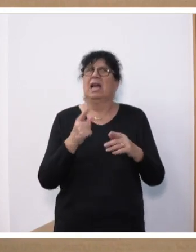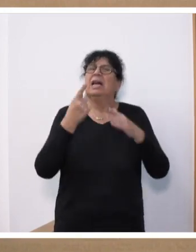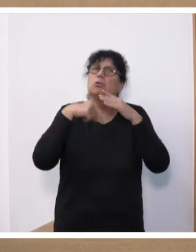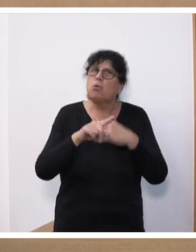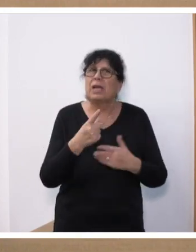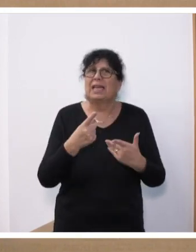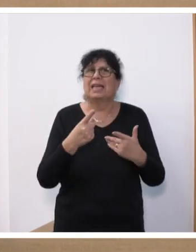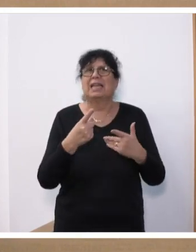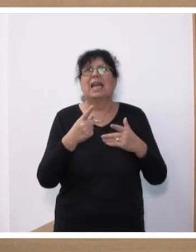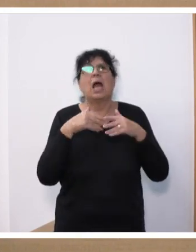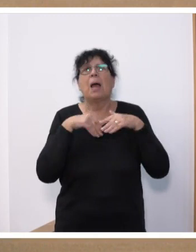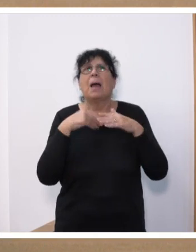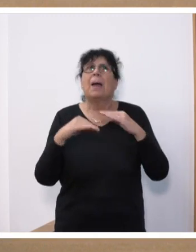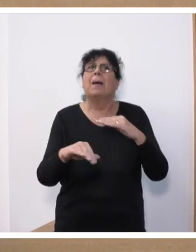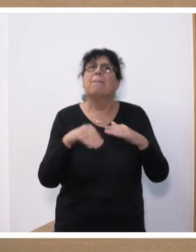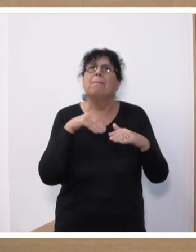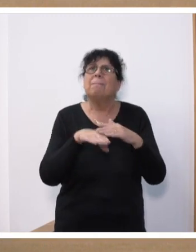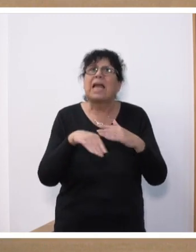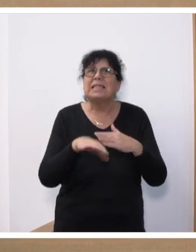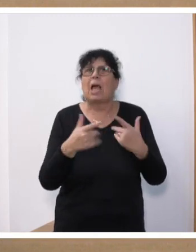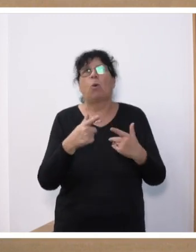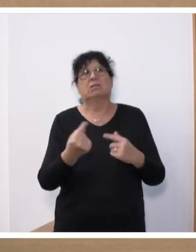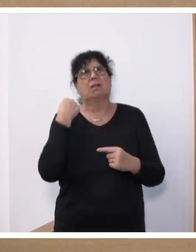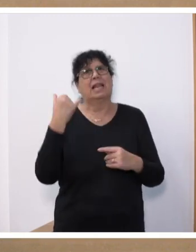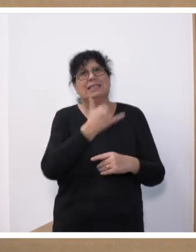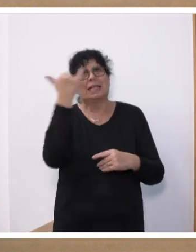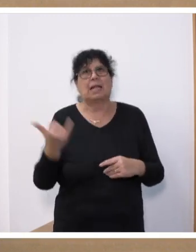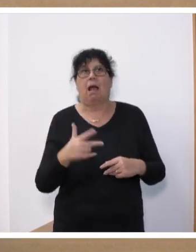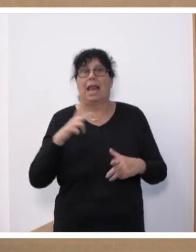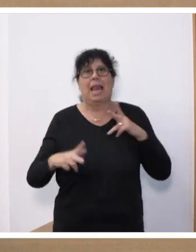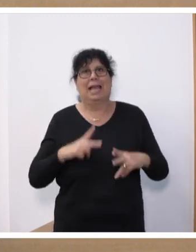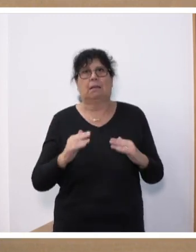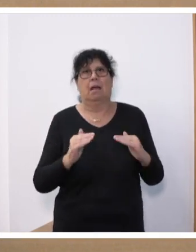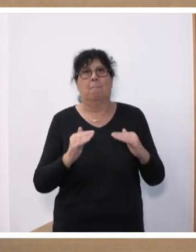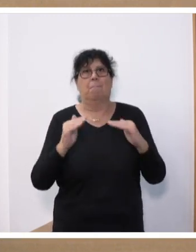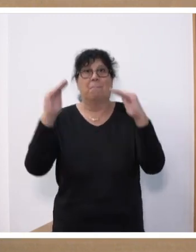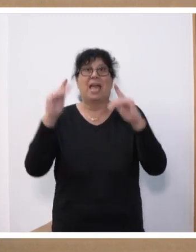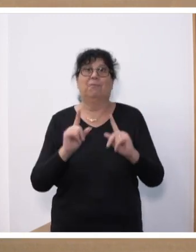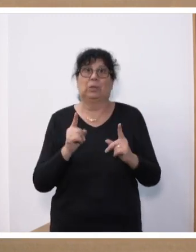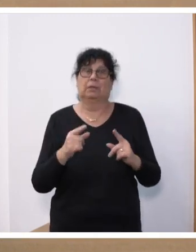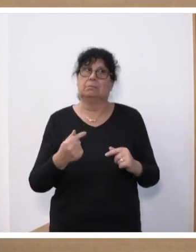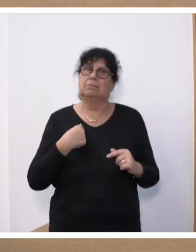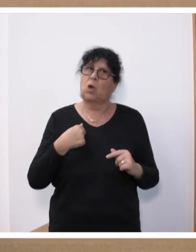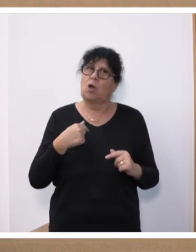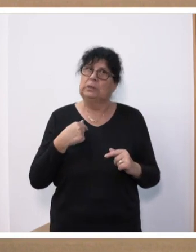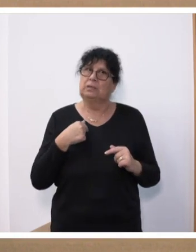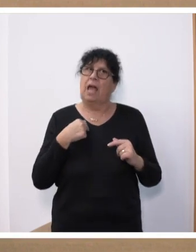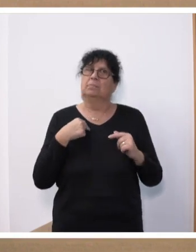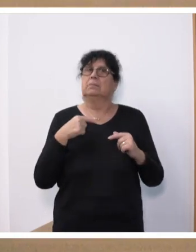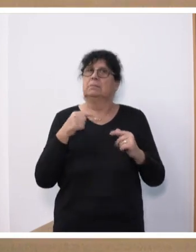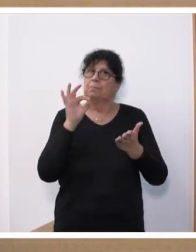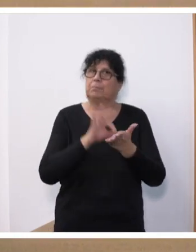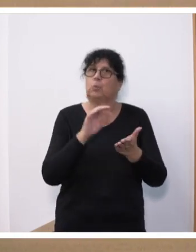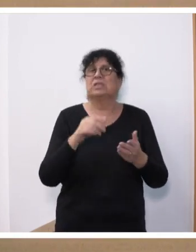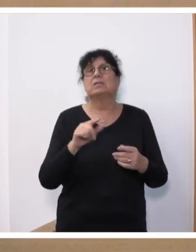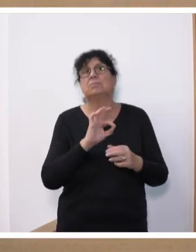die Migration der vergangenen Jahre leider zugenommen hat. Unser Ausgangspunkt, meine